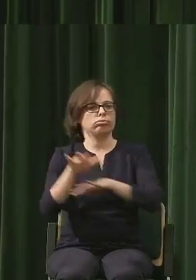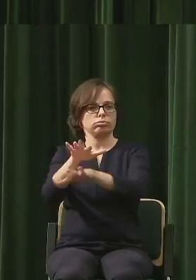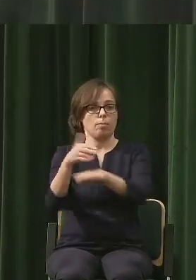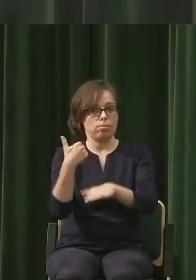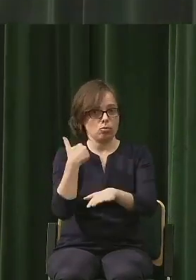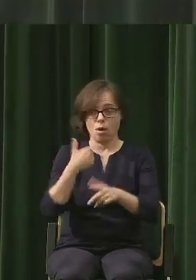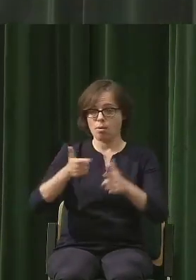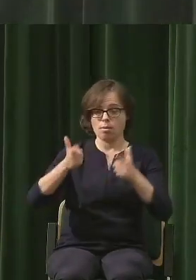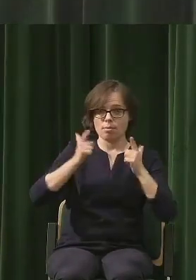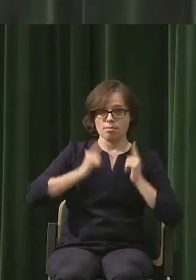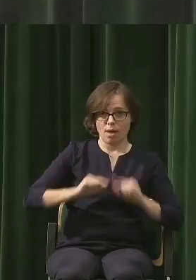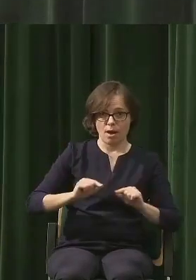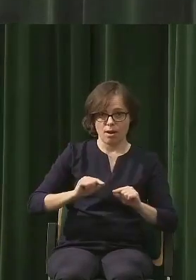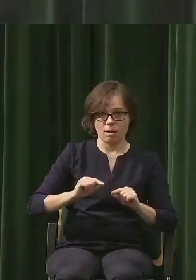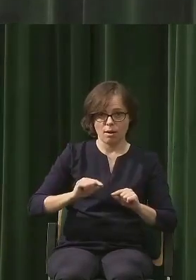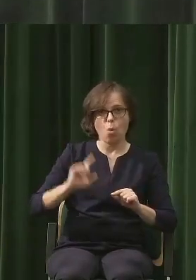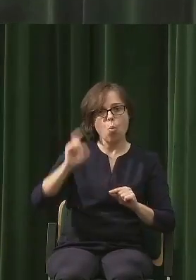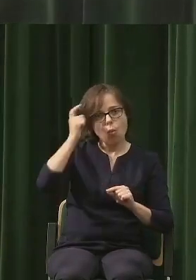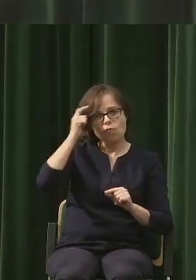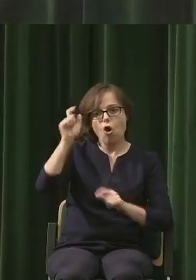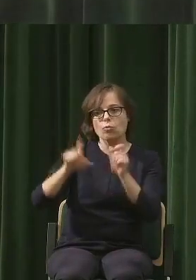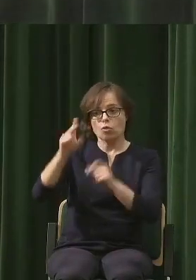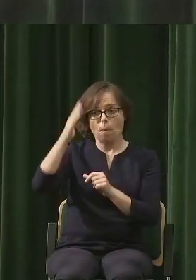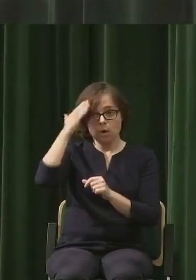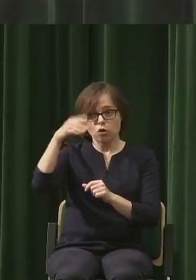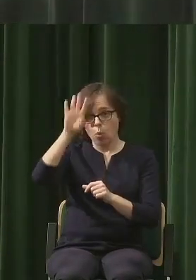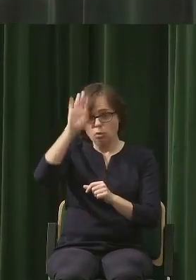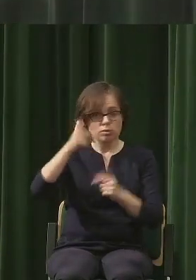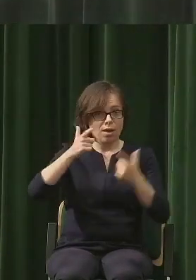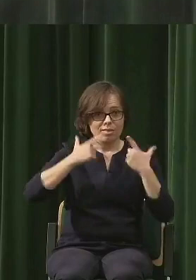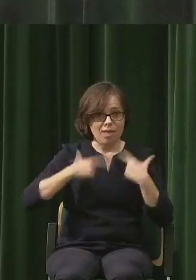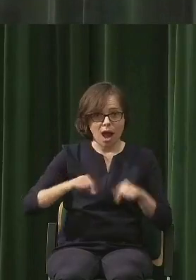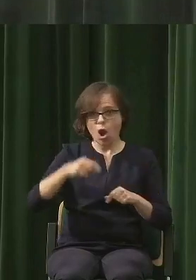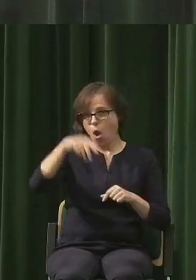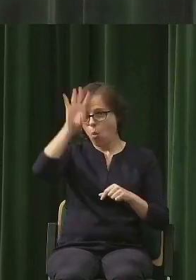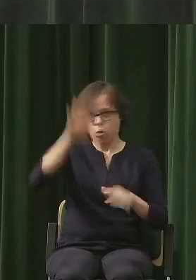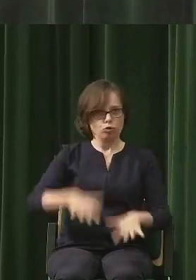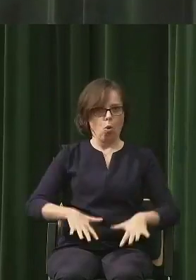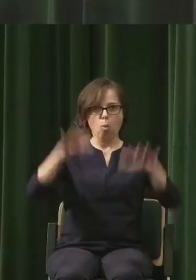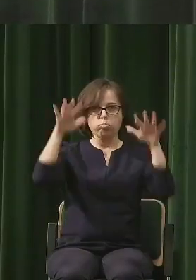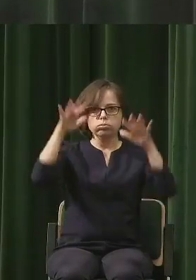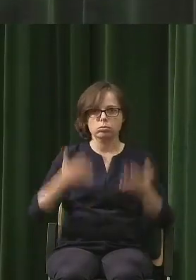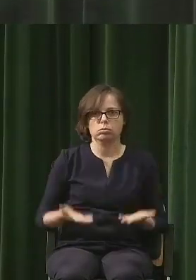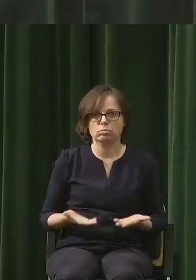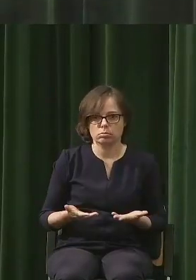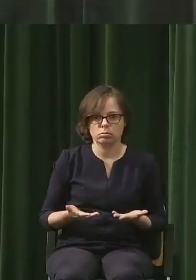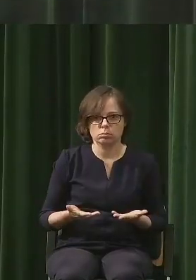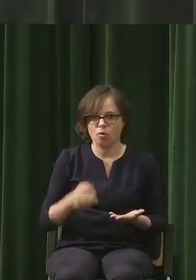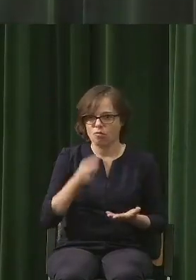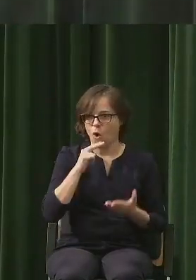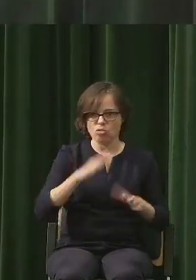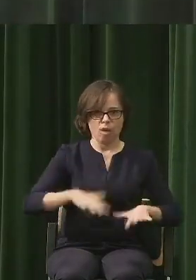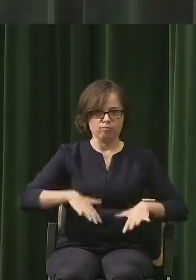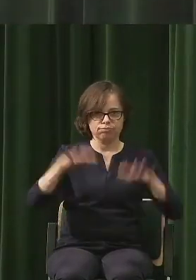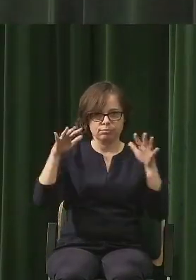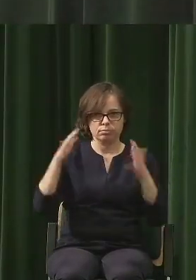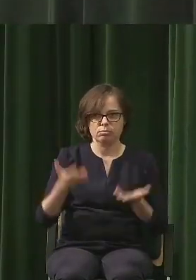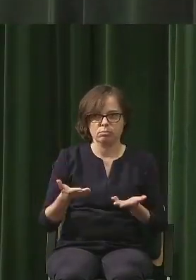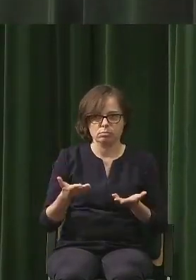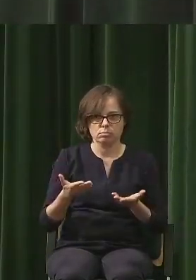zdumieniu, zwłaszcza zdumieniu mieszkańców Łodzi, Łódź została kompletnie zalana. A mało tego, różnego rodzaju